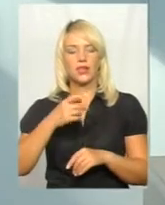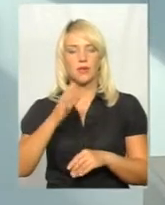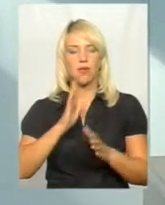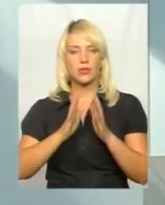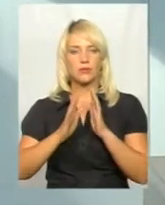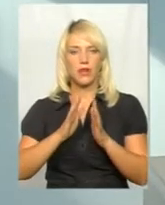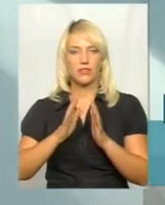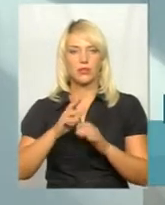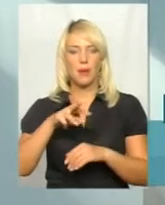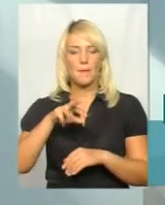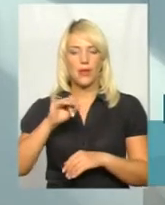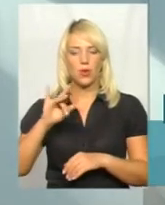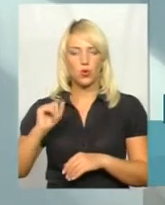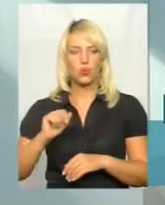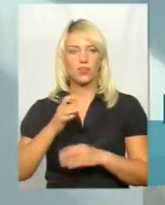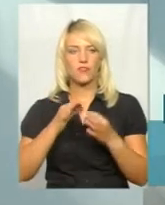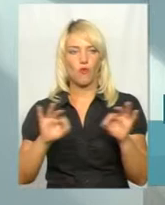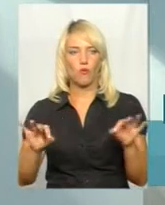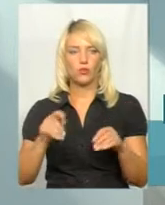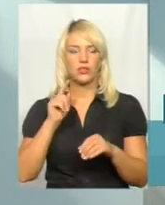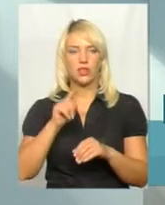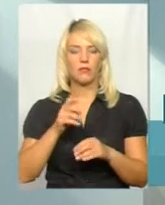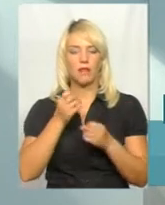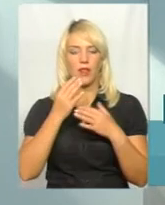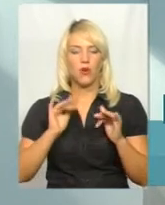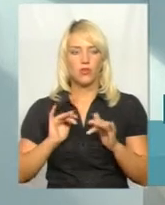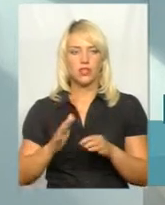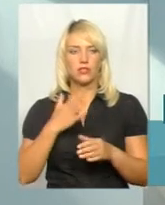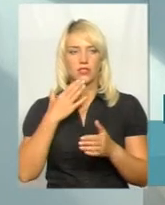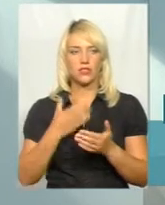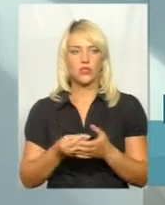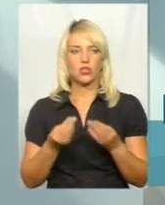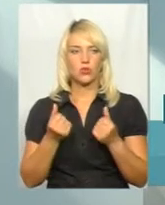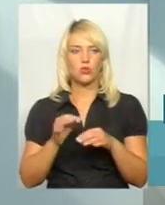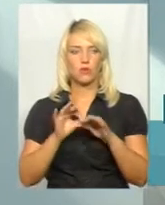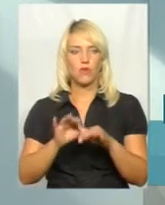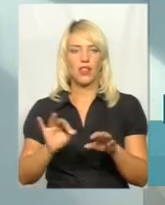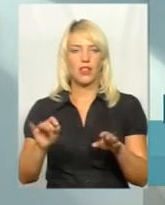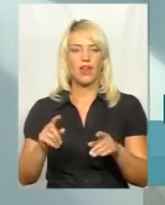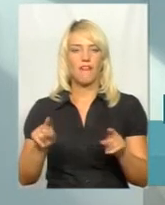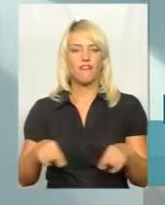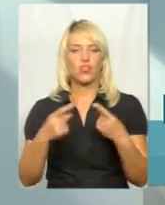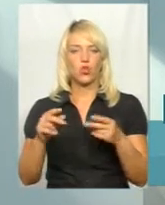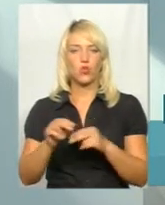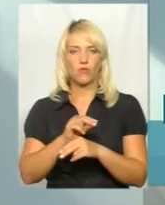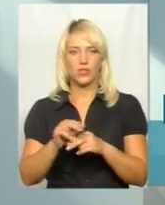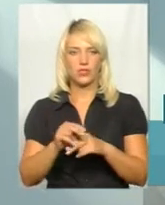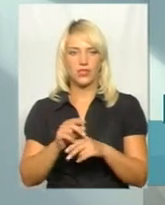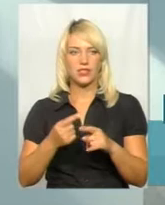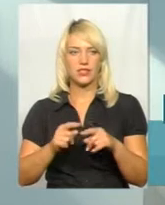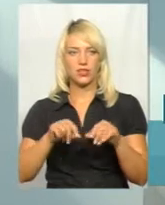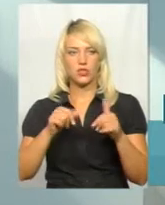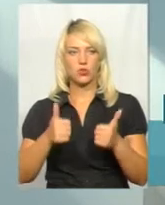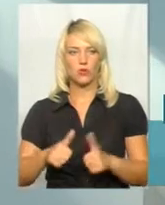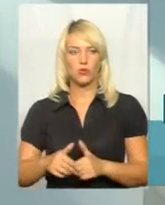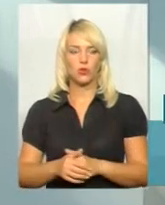Миру. Там, до речі, благодійники за свої кошти провели відновлення скульптур і досить непогано.